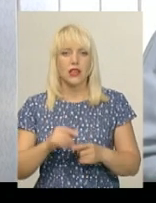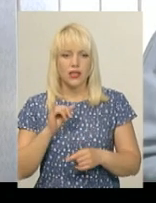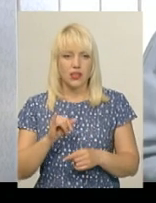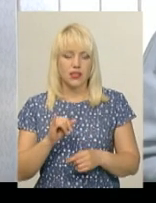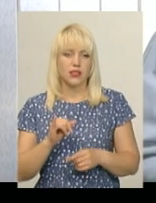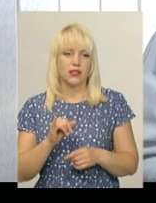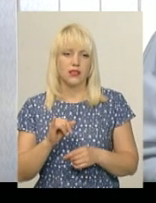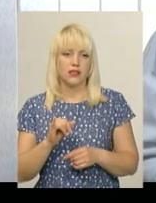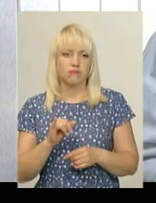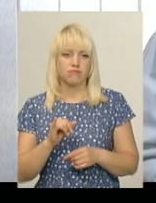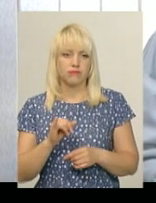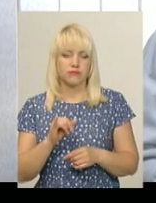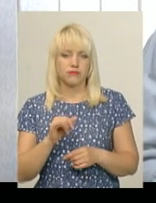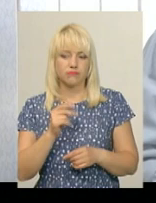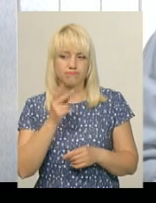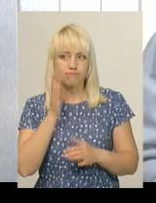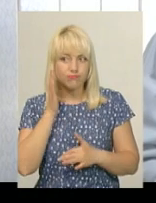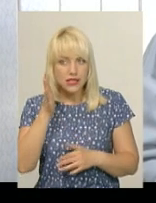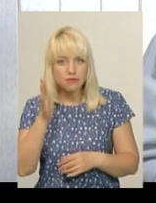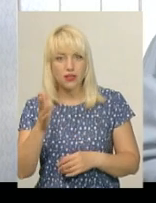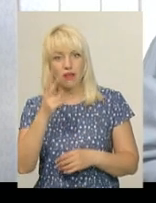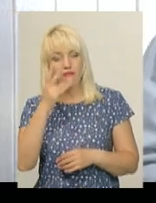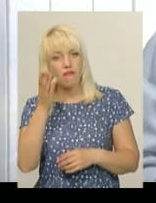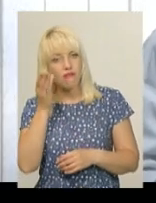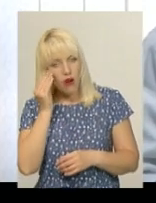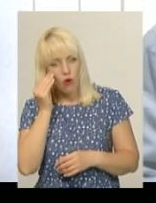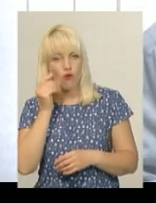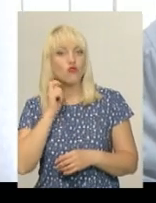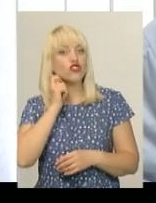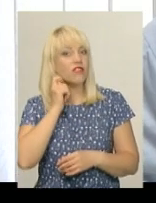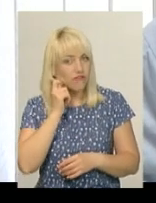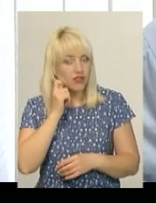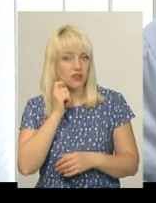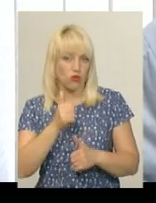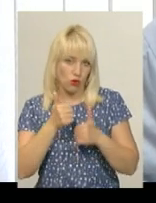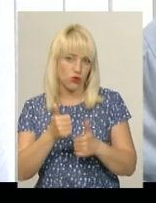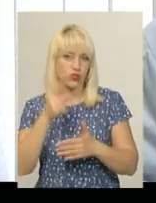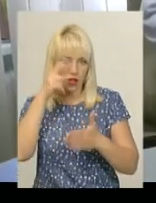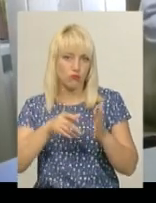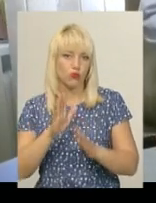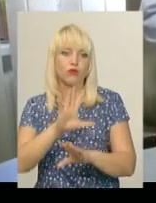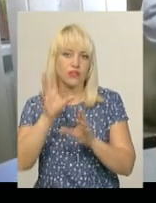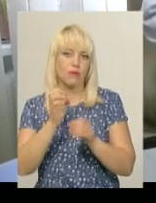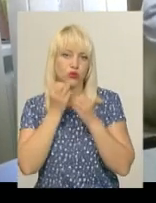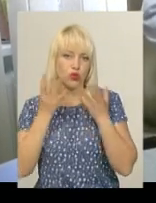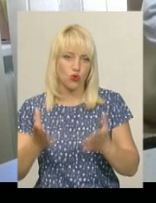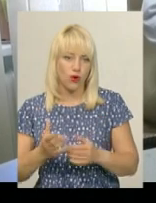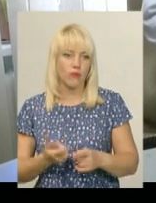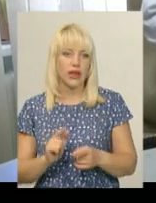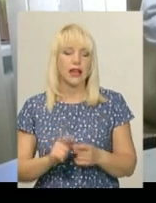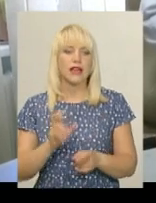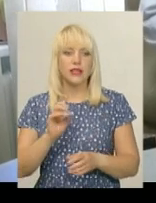Перспективи, враховуючи вік, досить хороші. Ми сподіваємося, що все буде добре з нею. Як повідомив Олексій